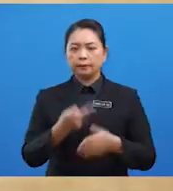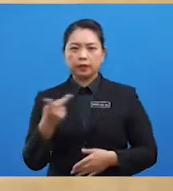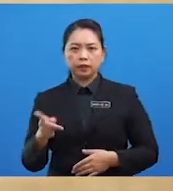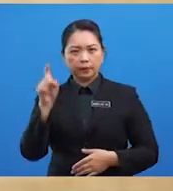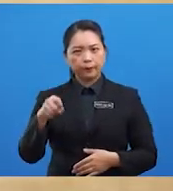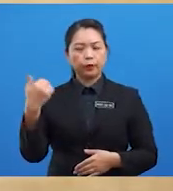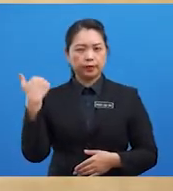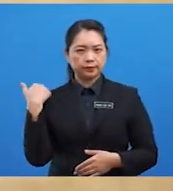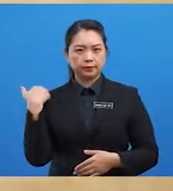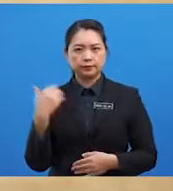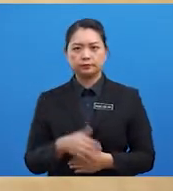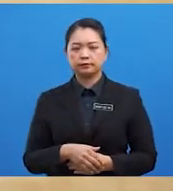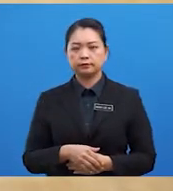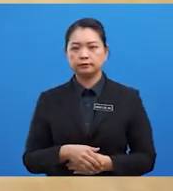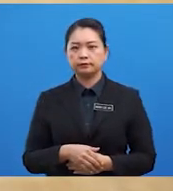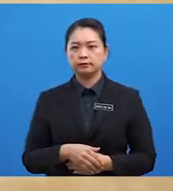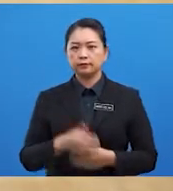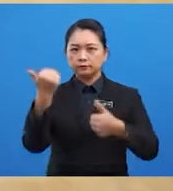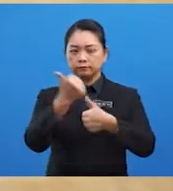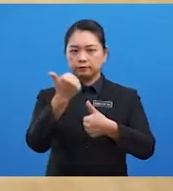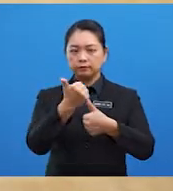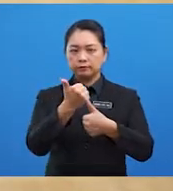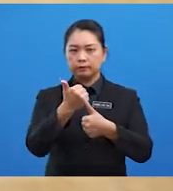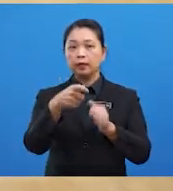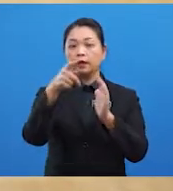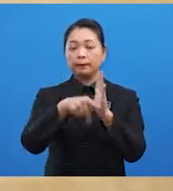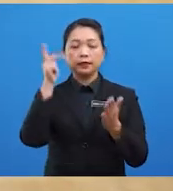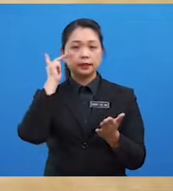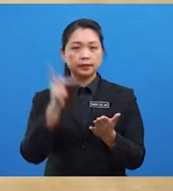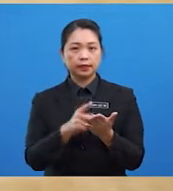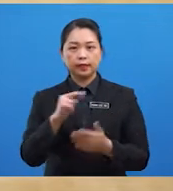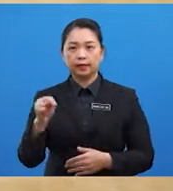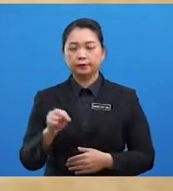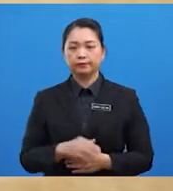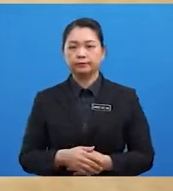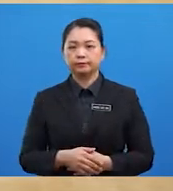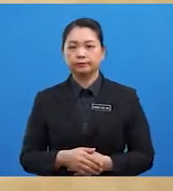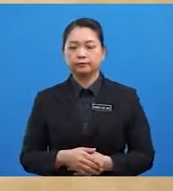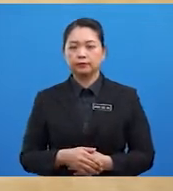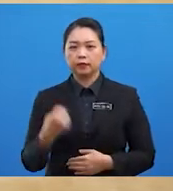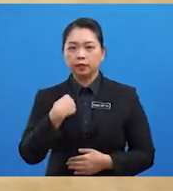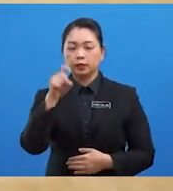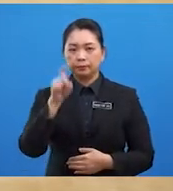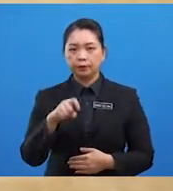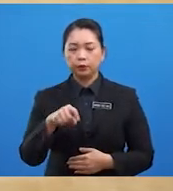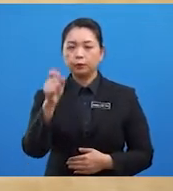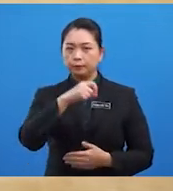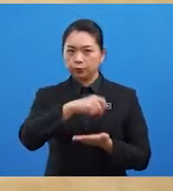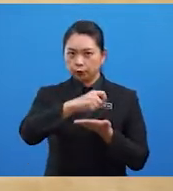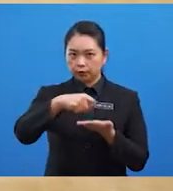pertama pengenalan di dalam pengenalan kita perlu menyatakan